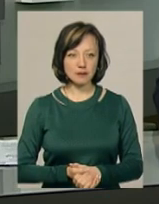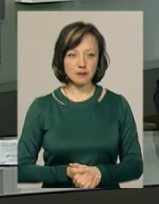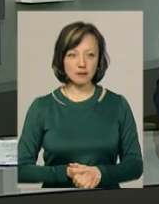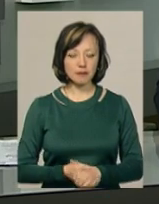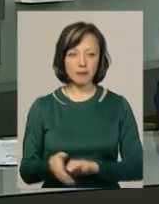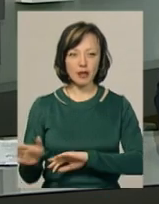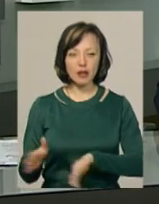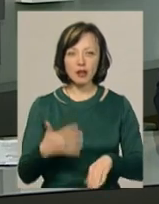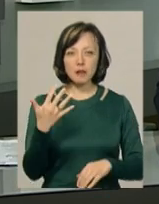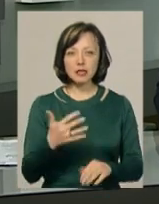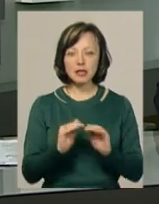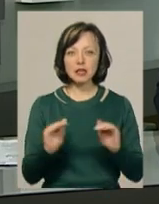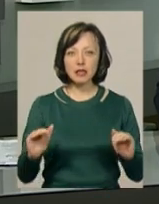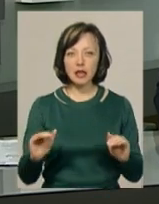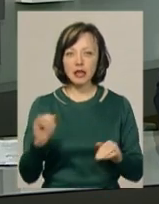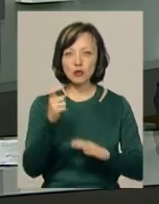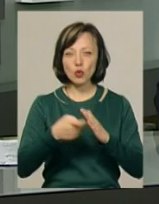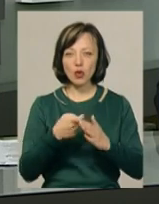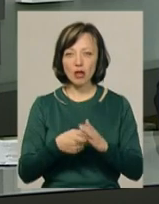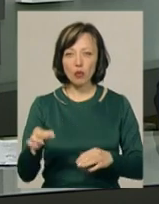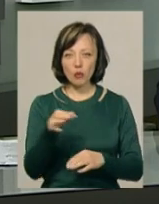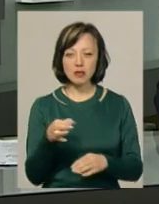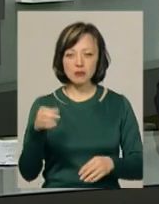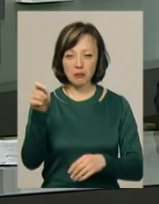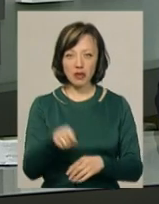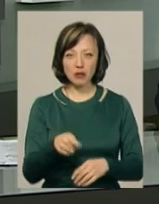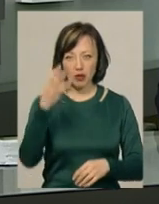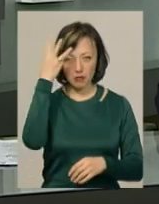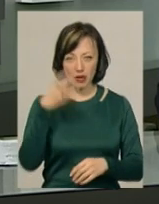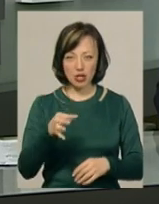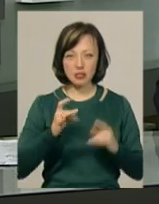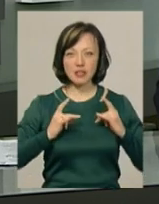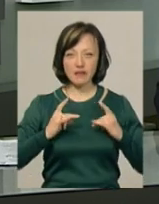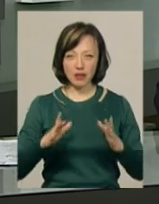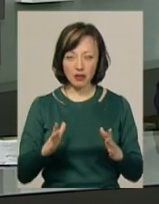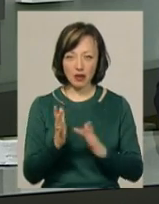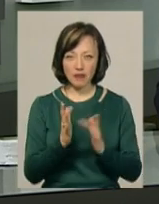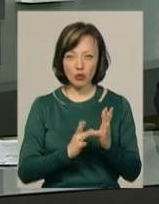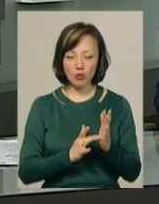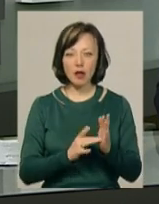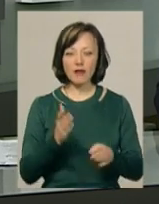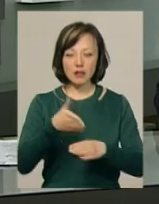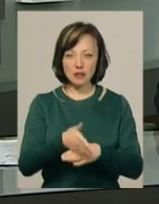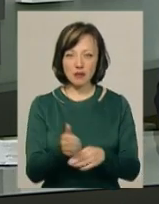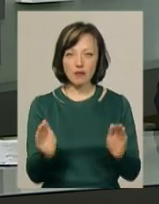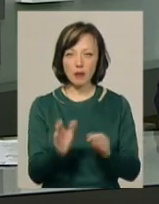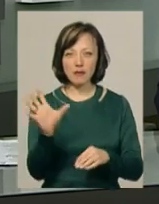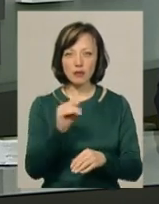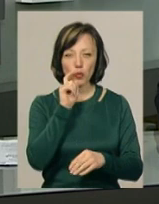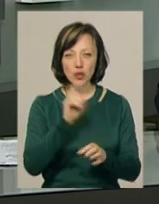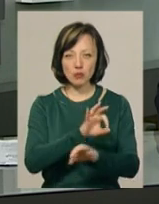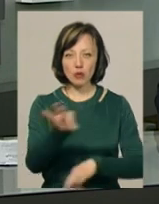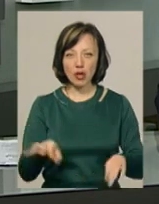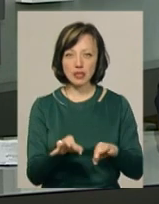50 дітей з Волновахи Донецької області відвідають Хмельниччину на Великодні свята. Їх візит відбуватиметься у рамках всеукраїнського